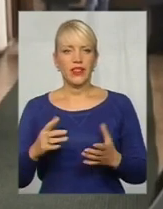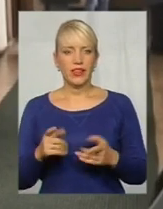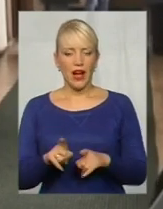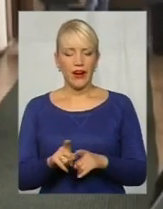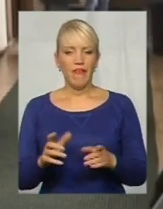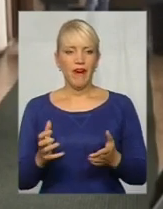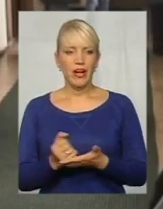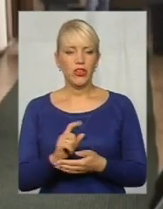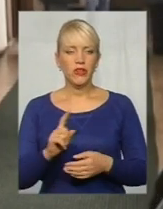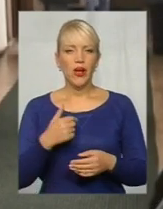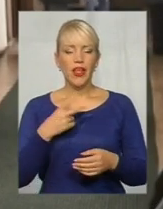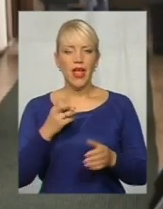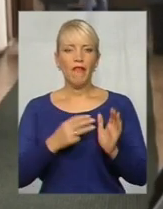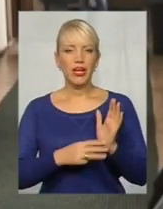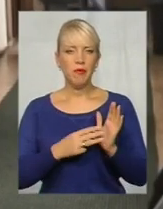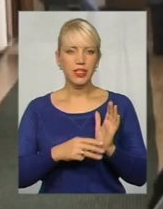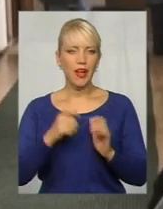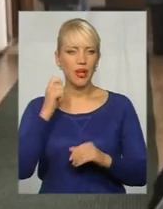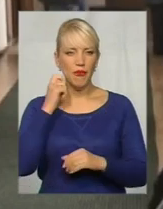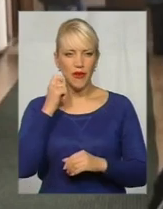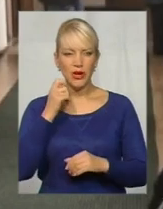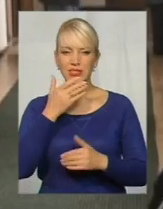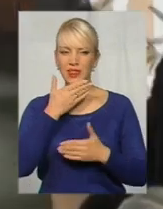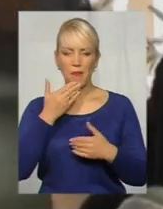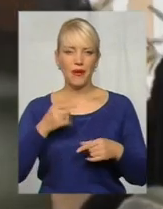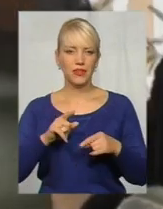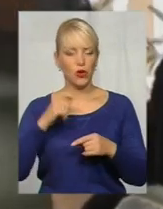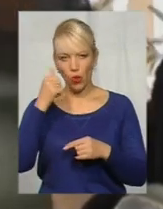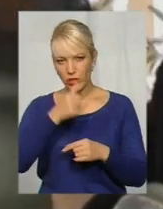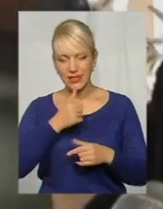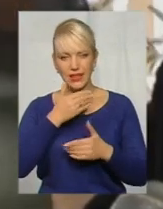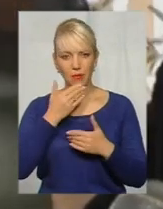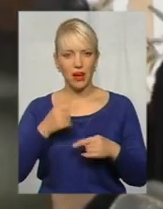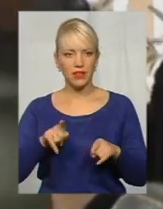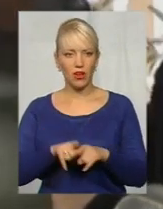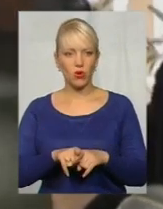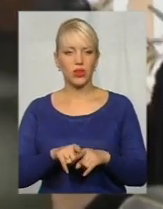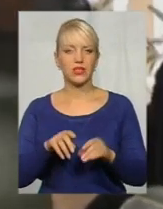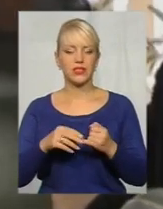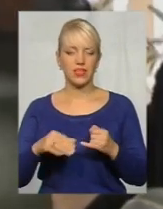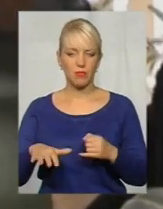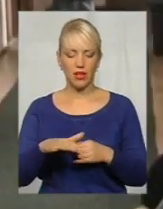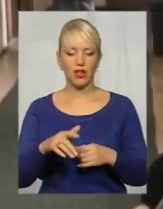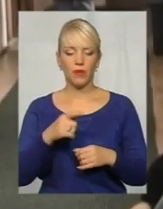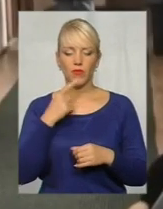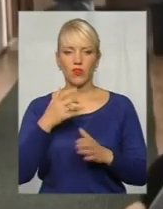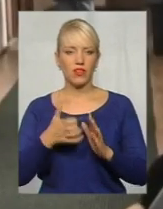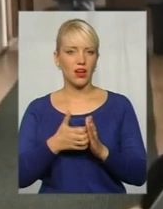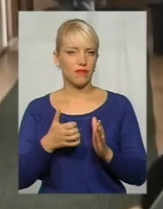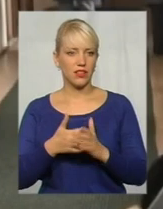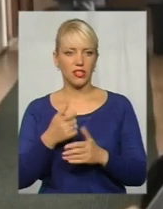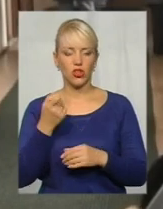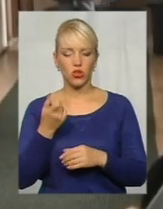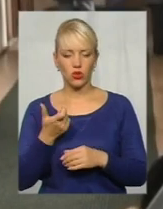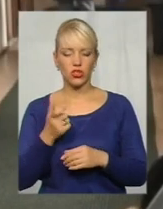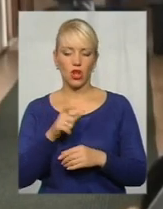що я вже на 80-му році не маю цієї землі. Кажуть, що не вистачило, трохи людям повіддавали, поздавали ми по